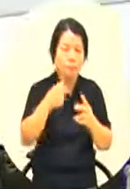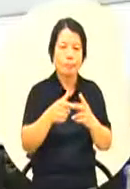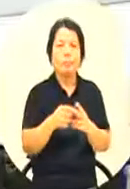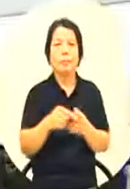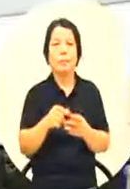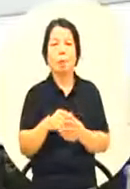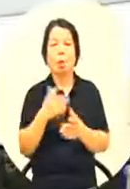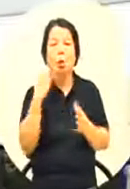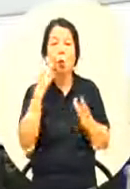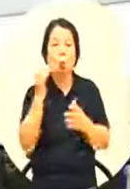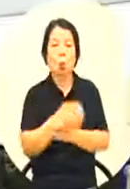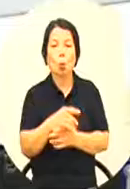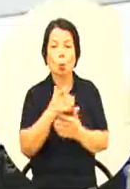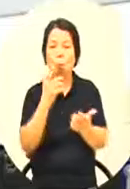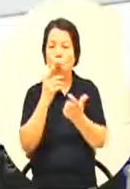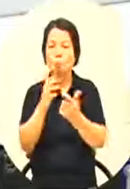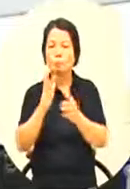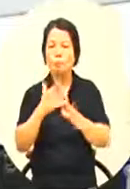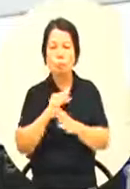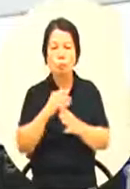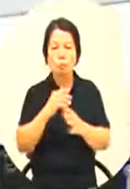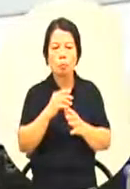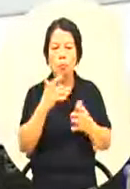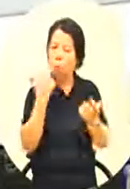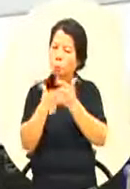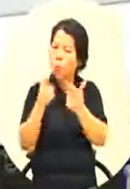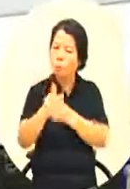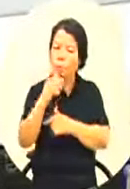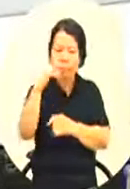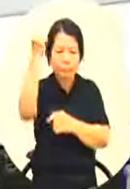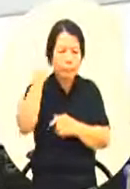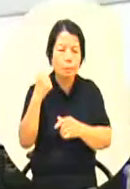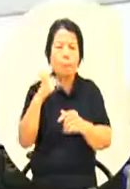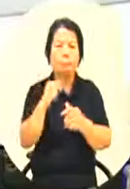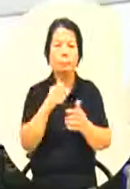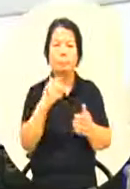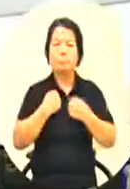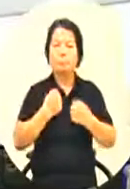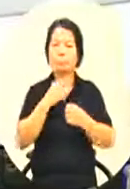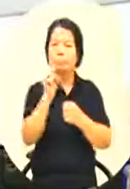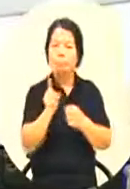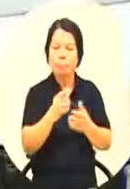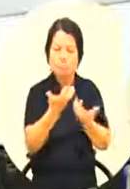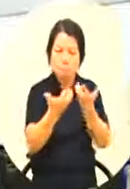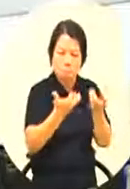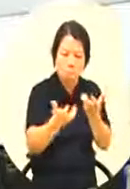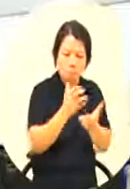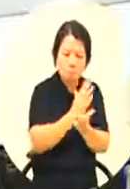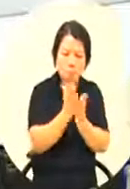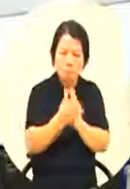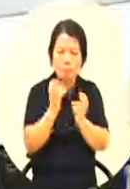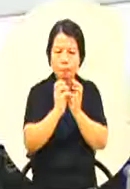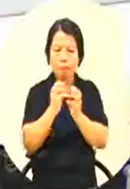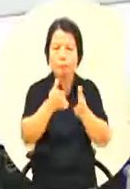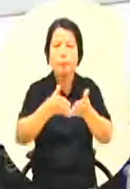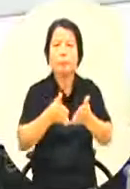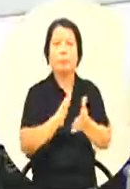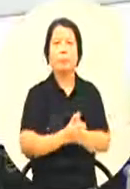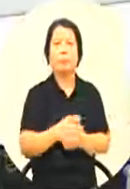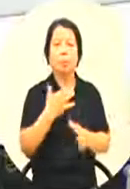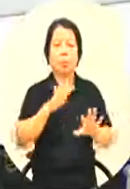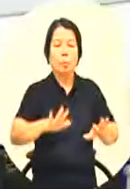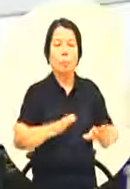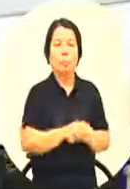对 我觉得要有这一方面的考量那好 请坐那目前我也所接触到的呢